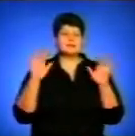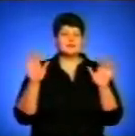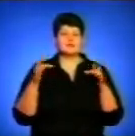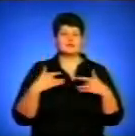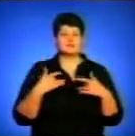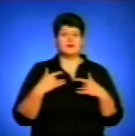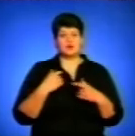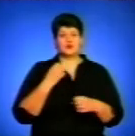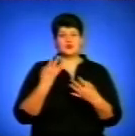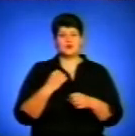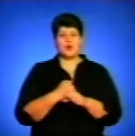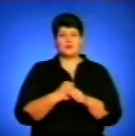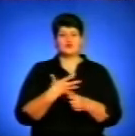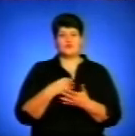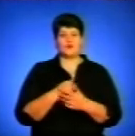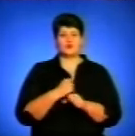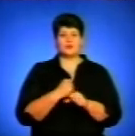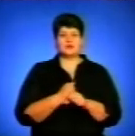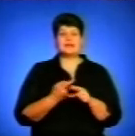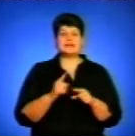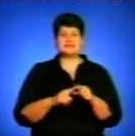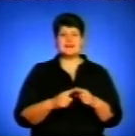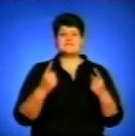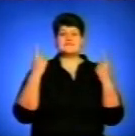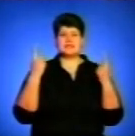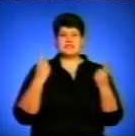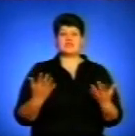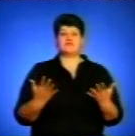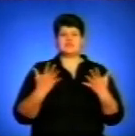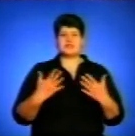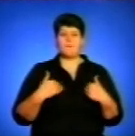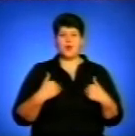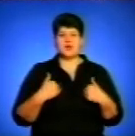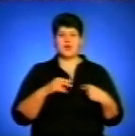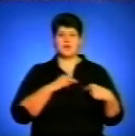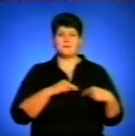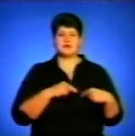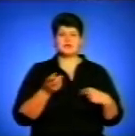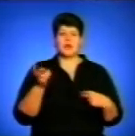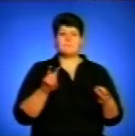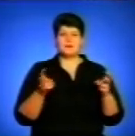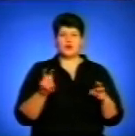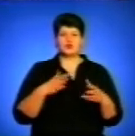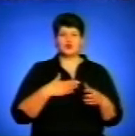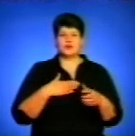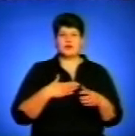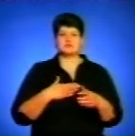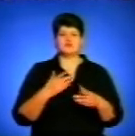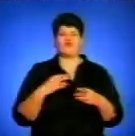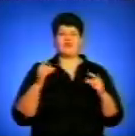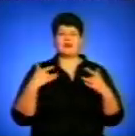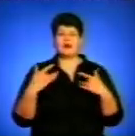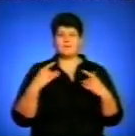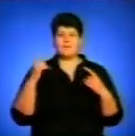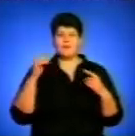роботу. Як на мене, це дуже великим визнанням моєї скромної праці, на раді з людям, які приходять до нас в філармонію, слухають наш оркестр, слухають